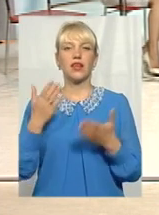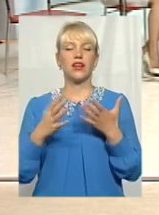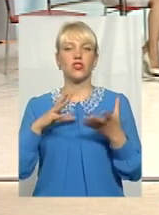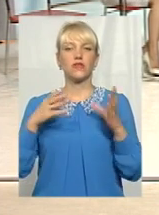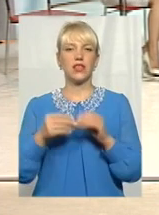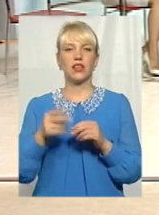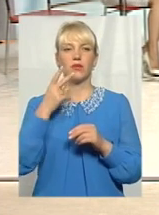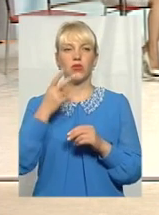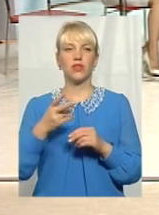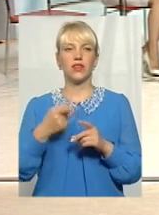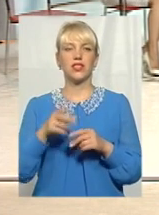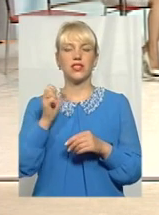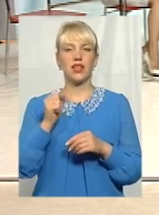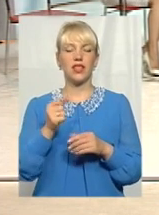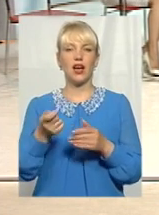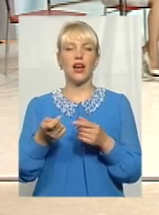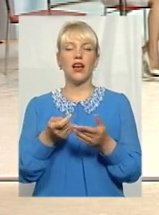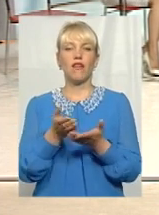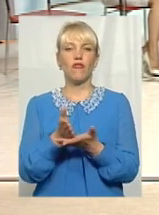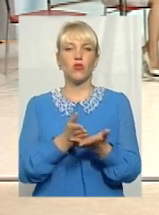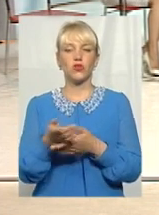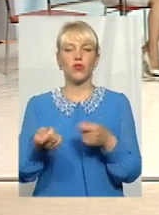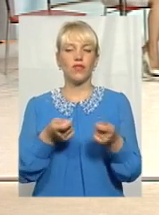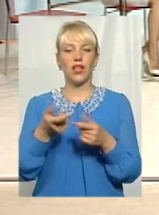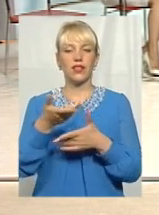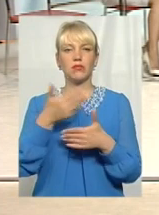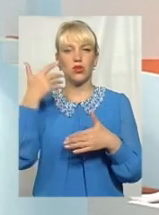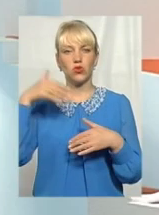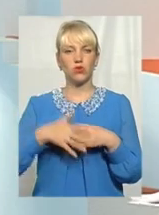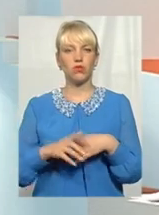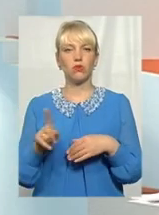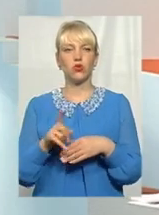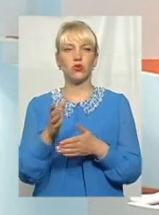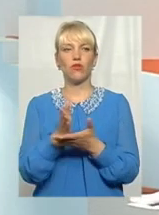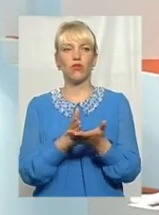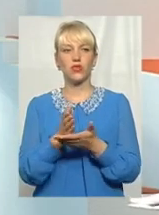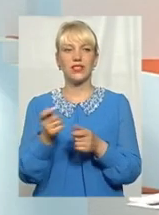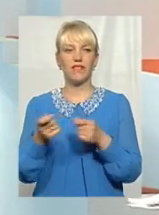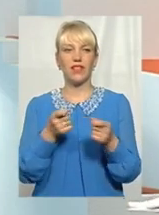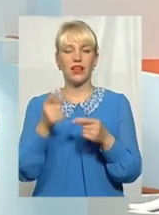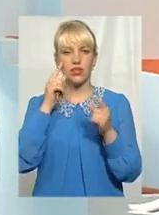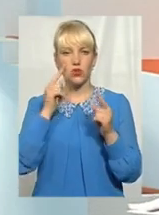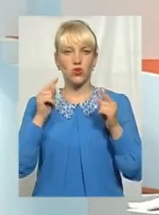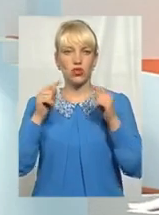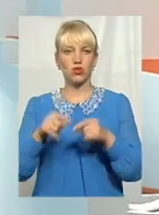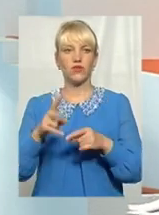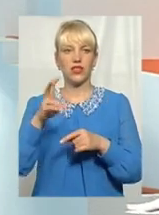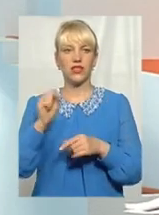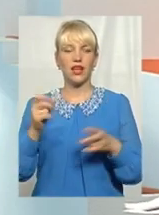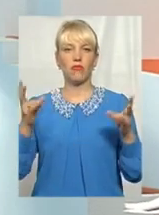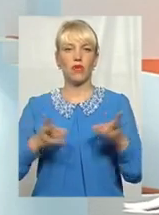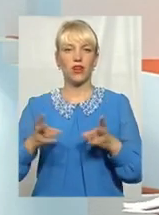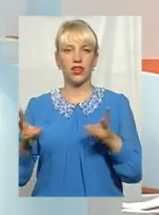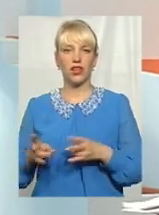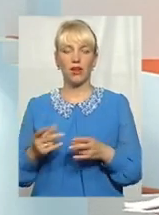на функцію влади, то ми розуміємо, що функція влади зорієнтуватися на потребах